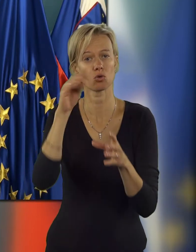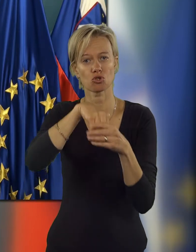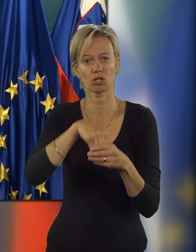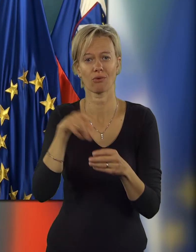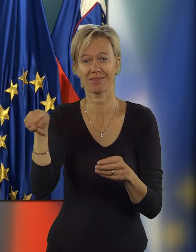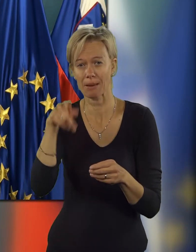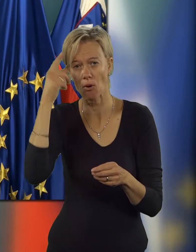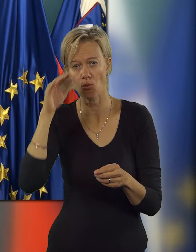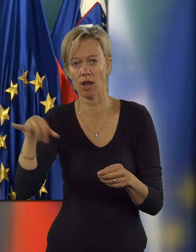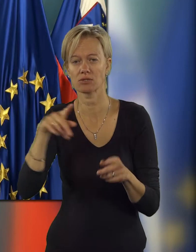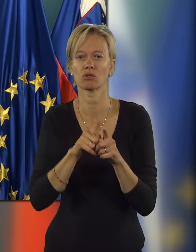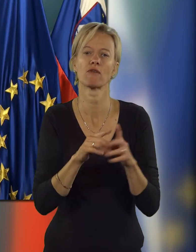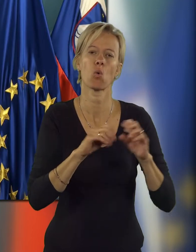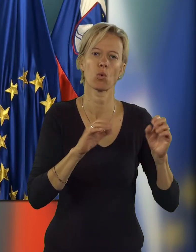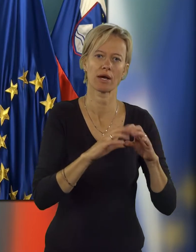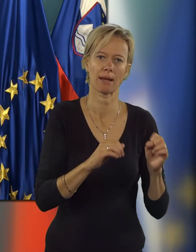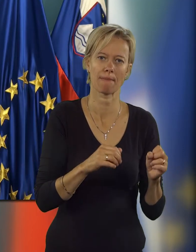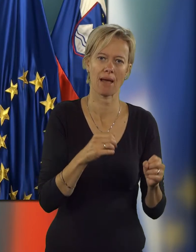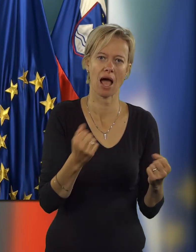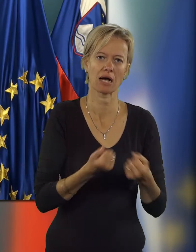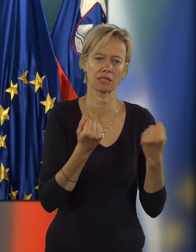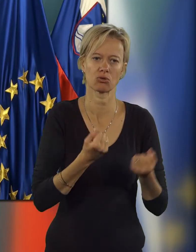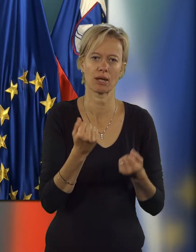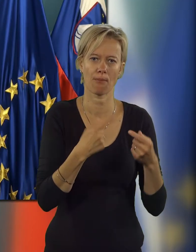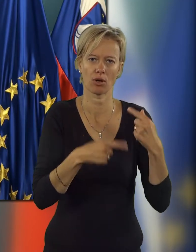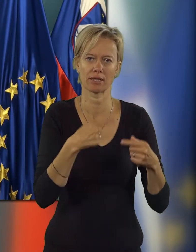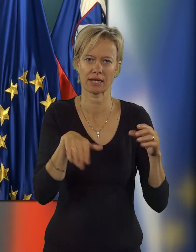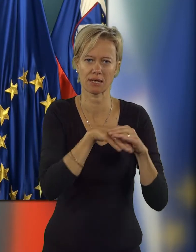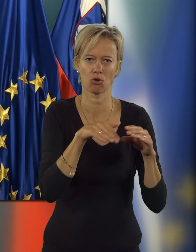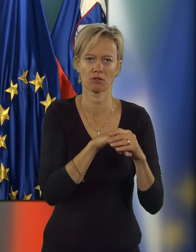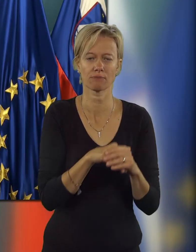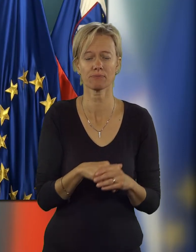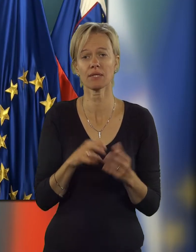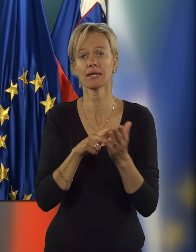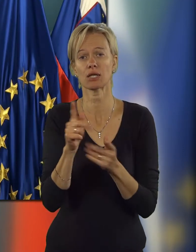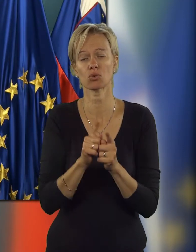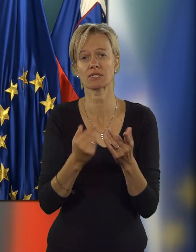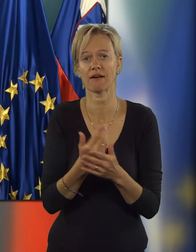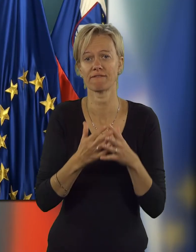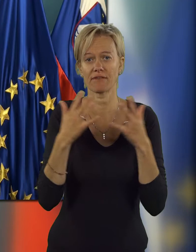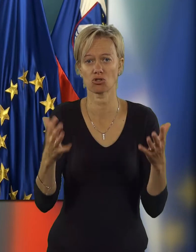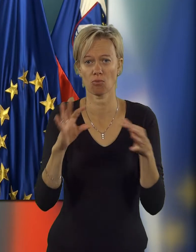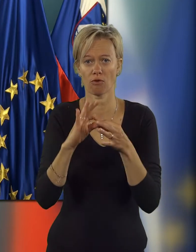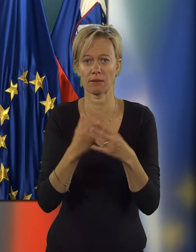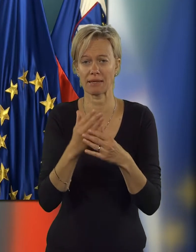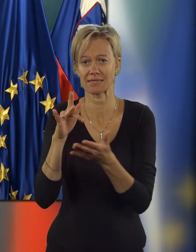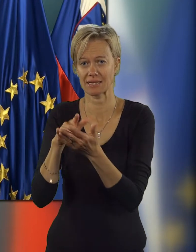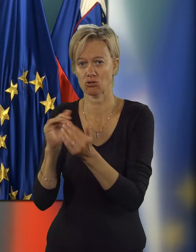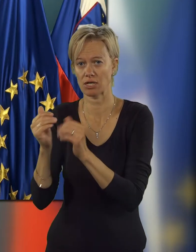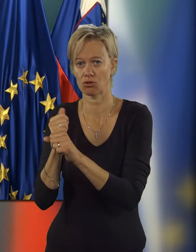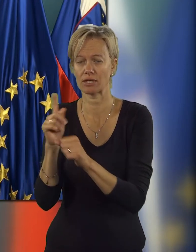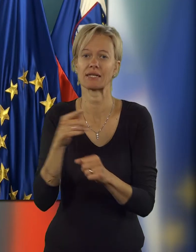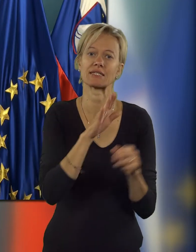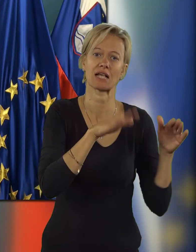vključitev te populacije tudi v ukrepe aktivne politike zaposlovanja, gre pa tudi za večjo povezanost med centri za